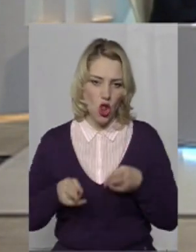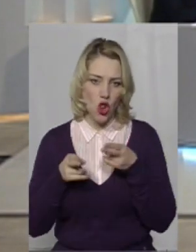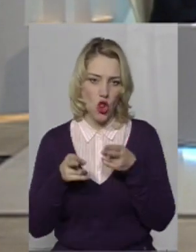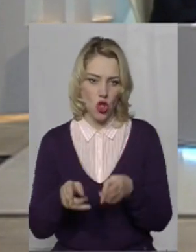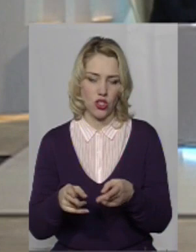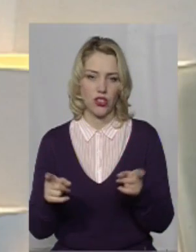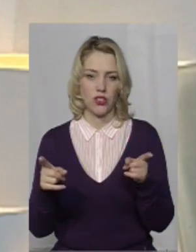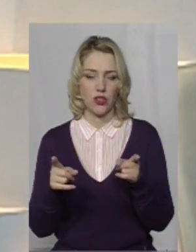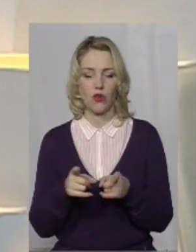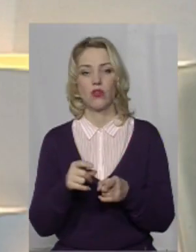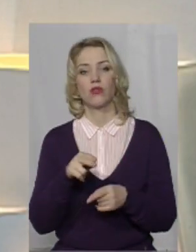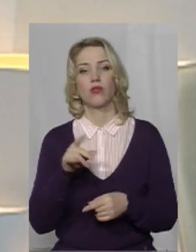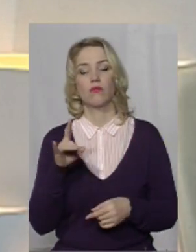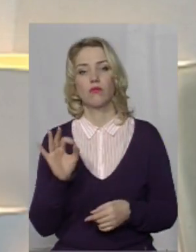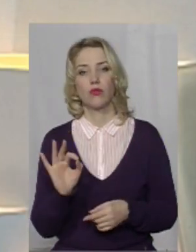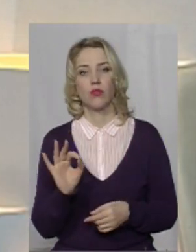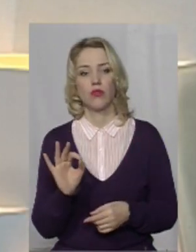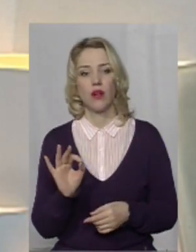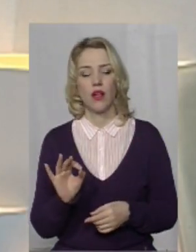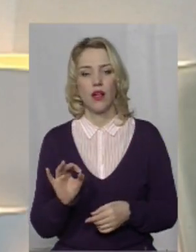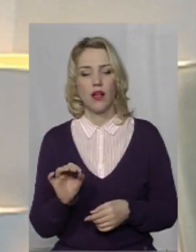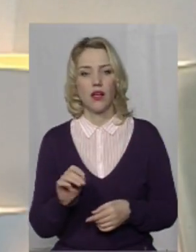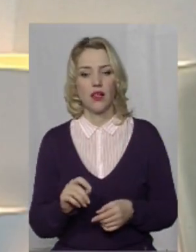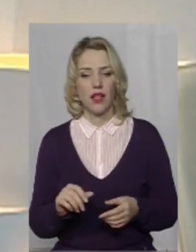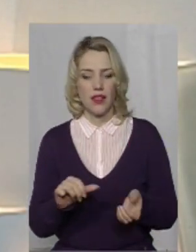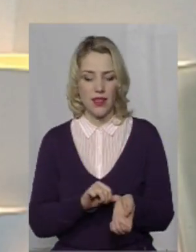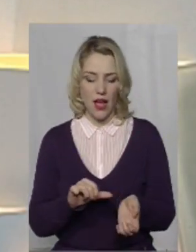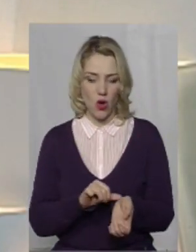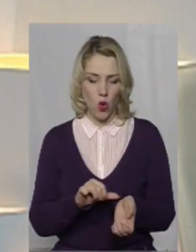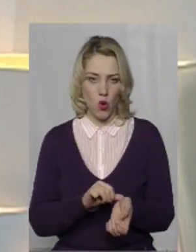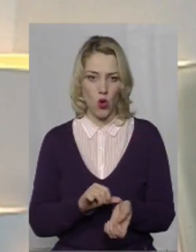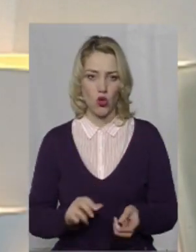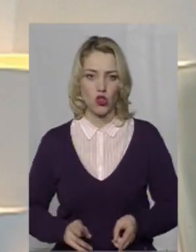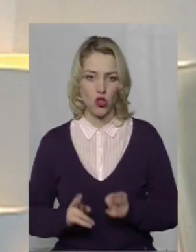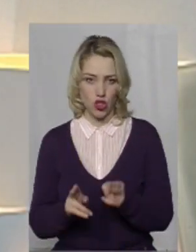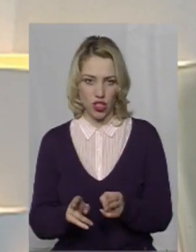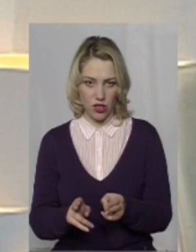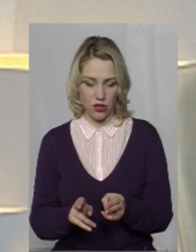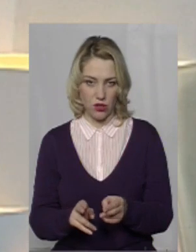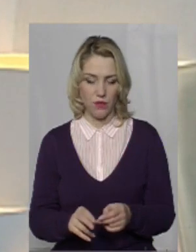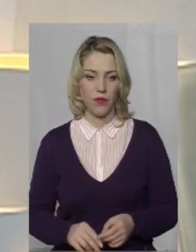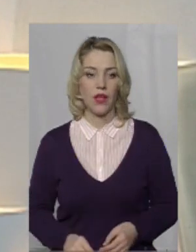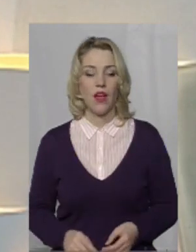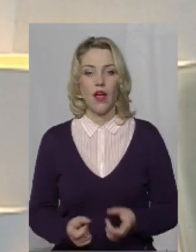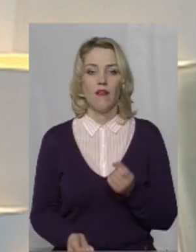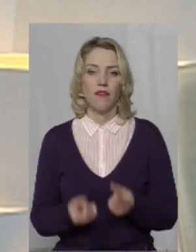Коротко про наркозлочини, коротко про боротьбу з наркозлочинністю.